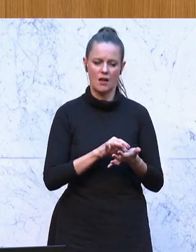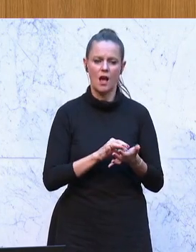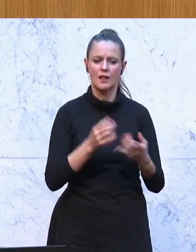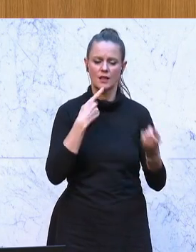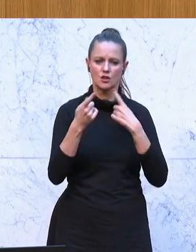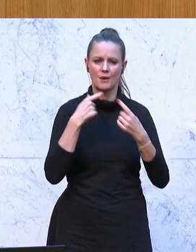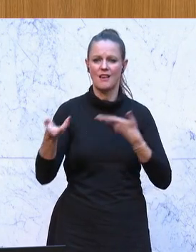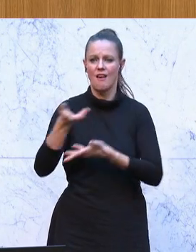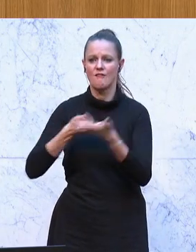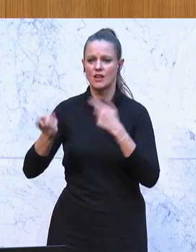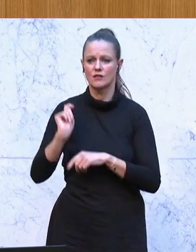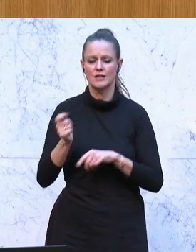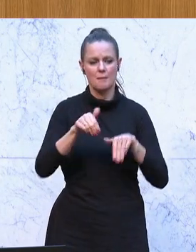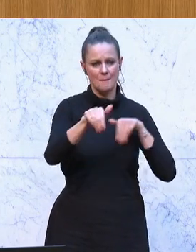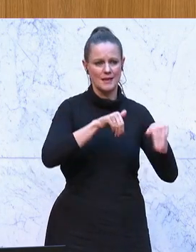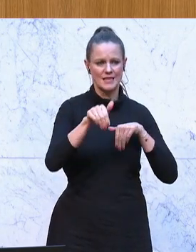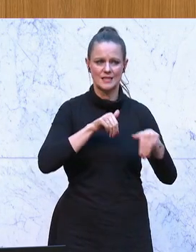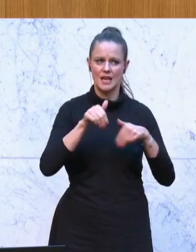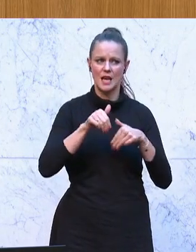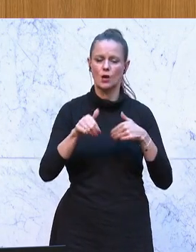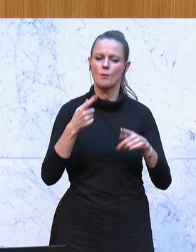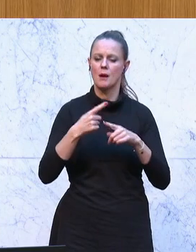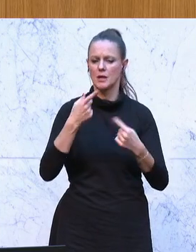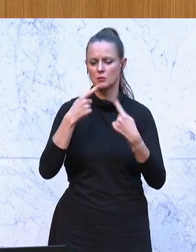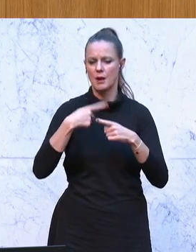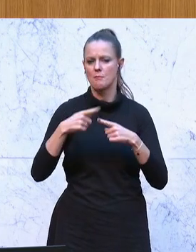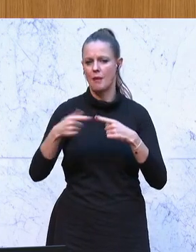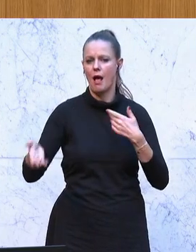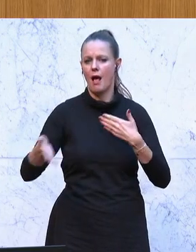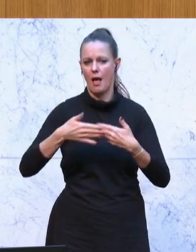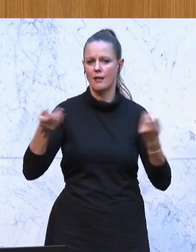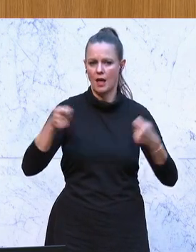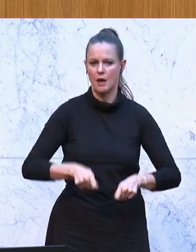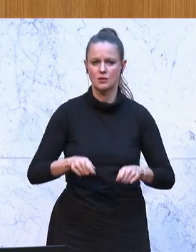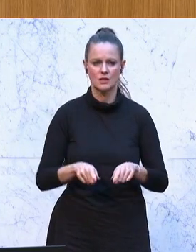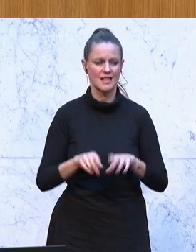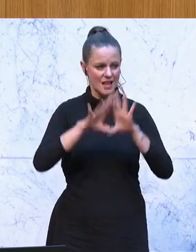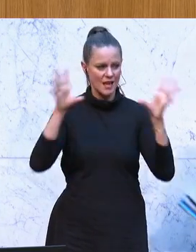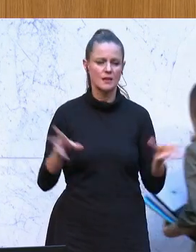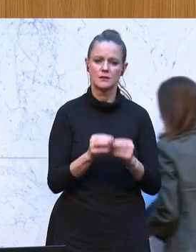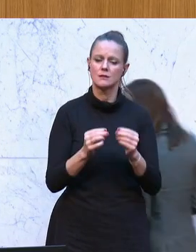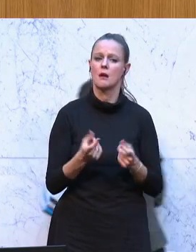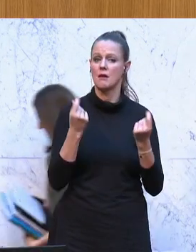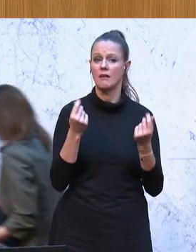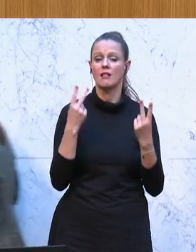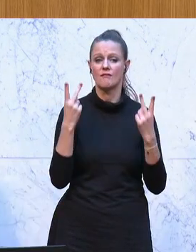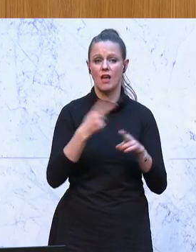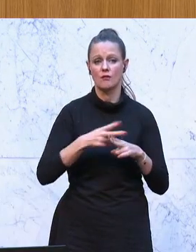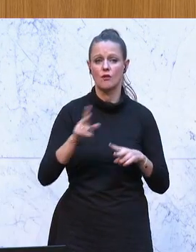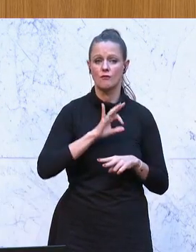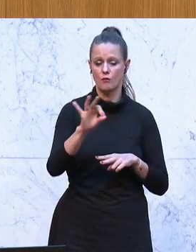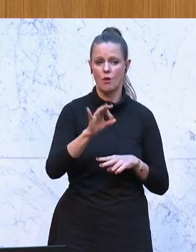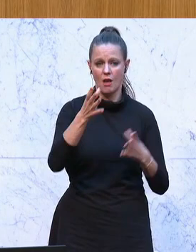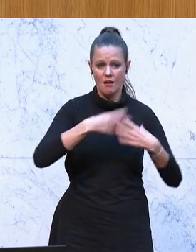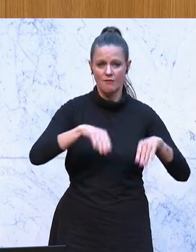Wirtschaftskammer und einem Ministerium, wie das mit den Kriterien genau geregelt wird. Insgesamt ein wertvolles Geld für die Unterstützung